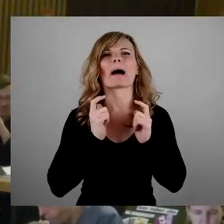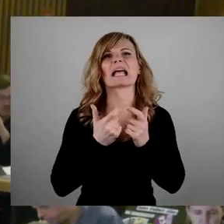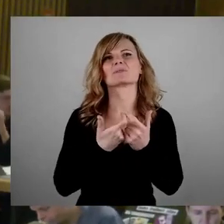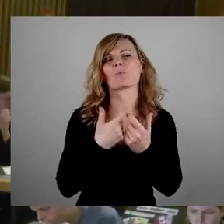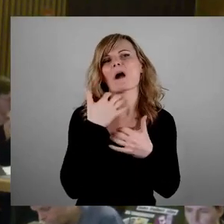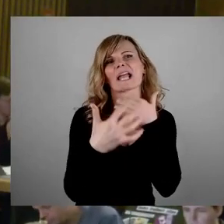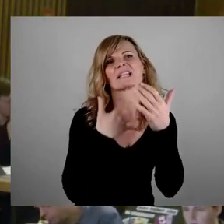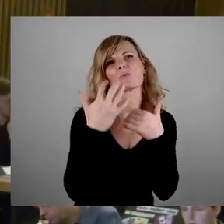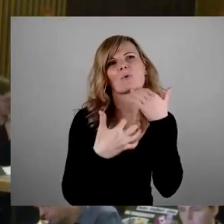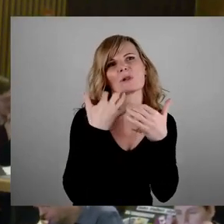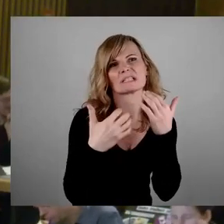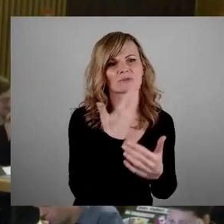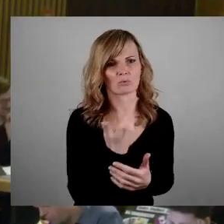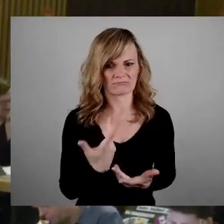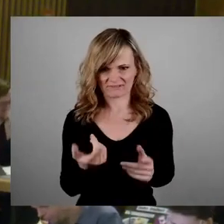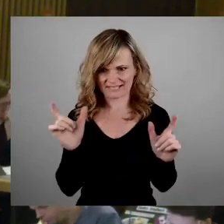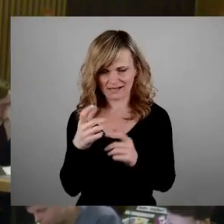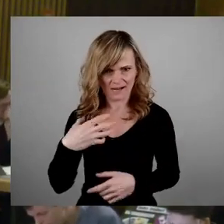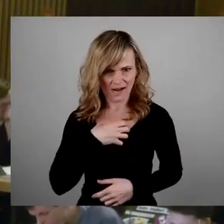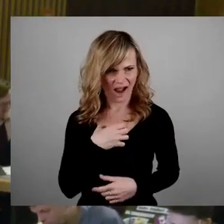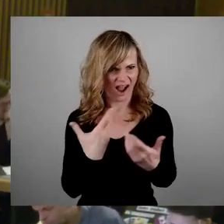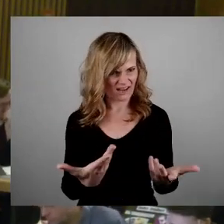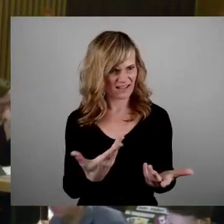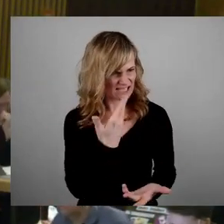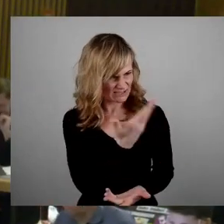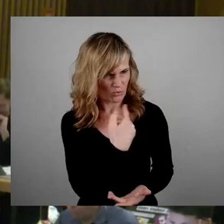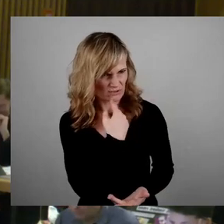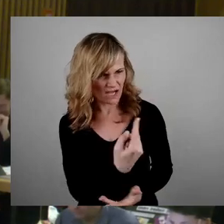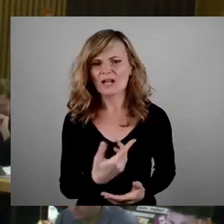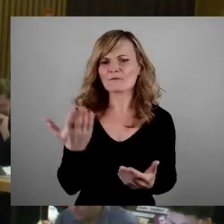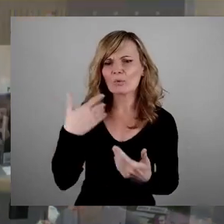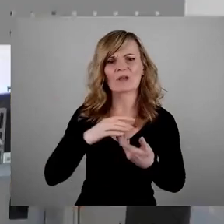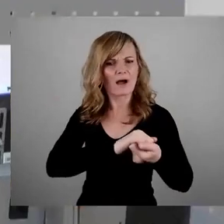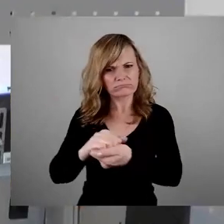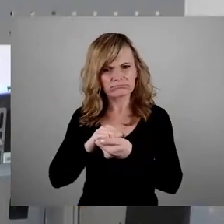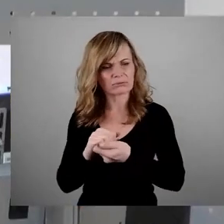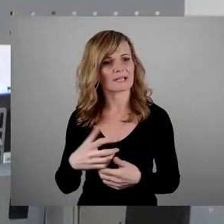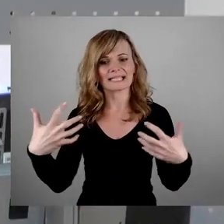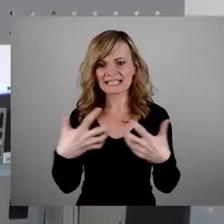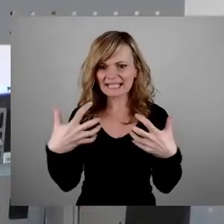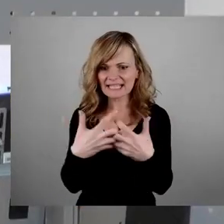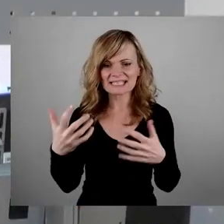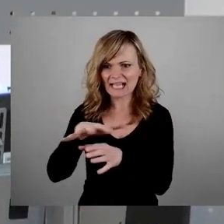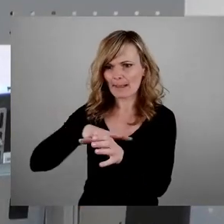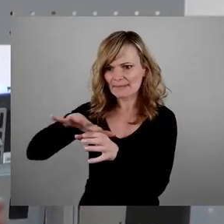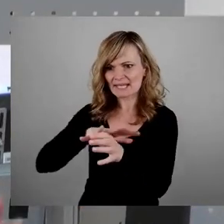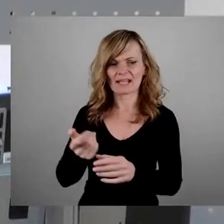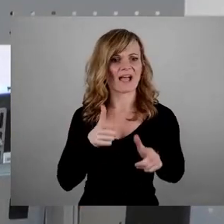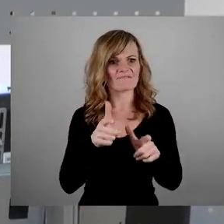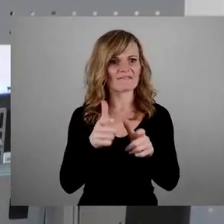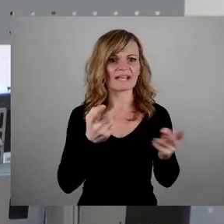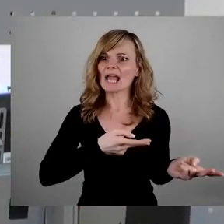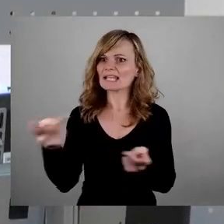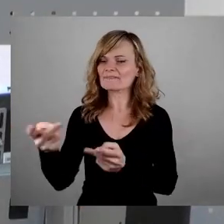es ein Konsens in diesem Land, dass in Kriegsgebiete keine Waffen geliefert werden. Heute ist das eine